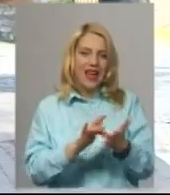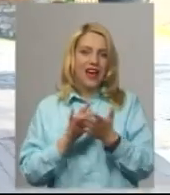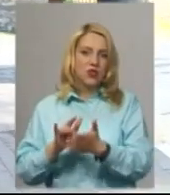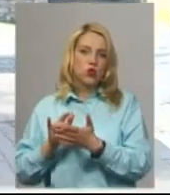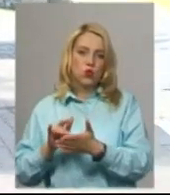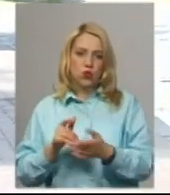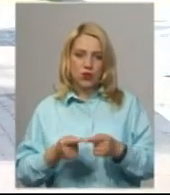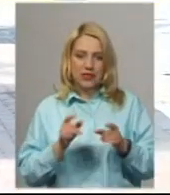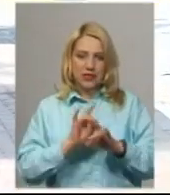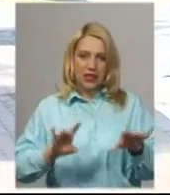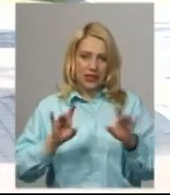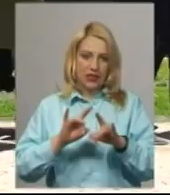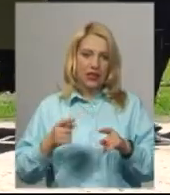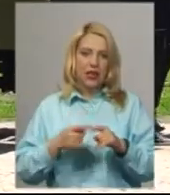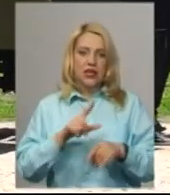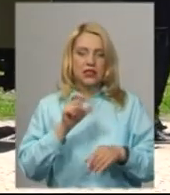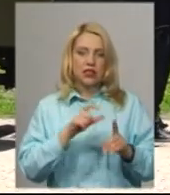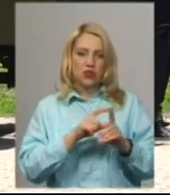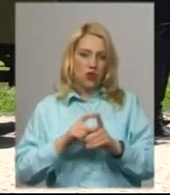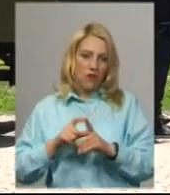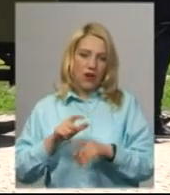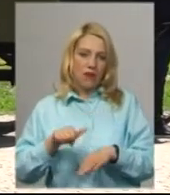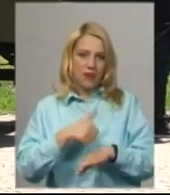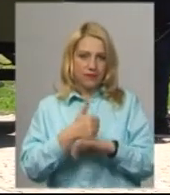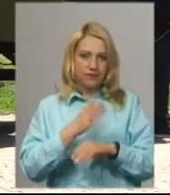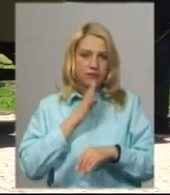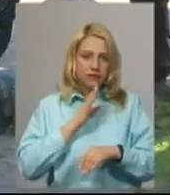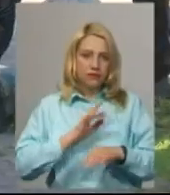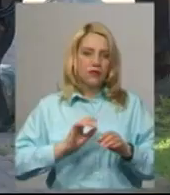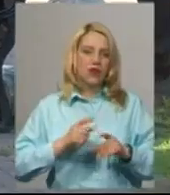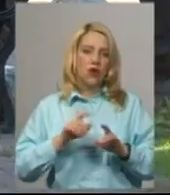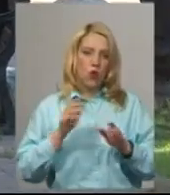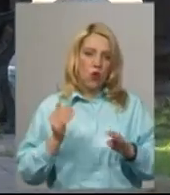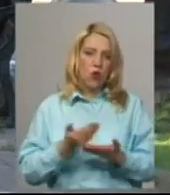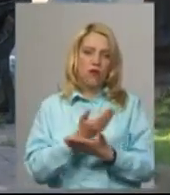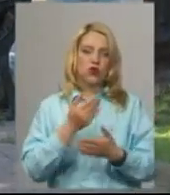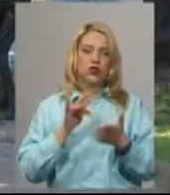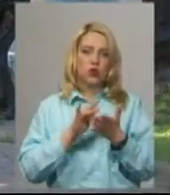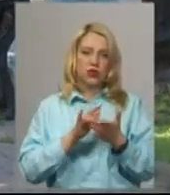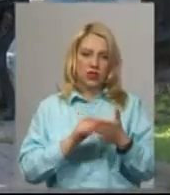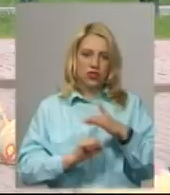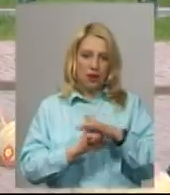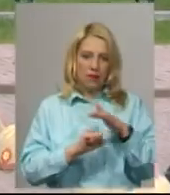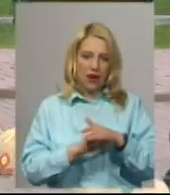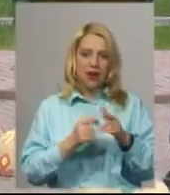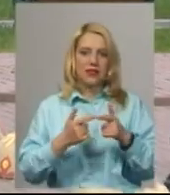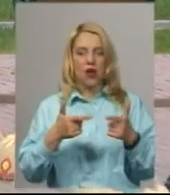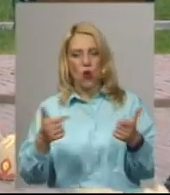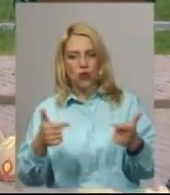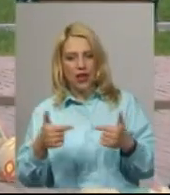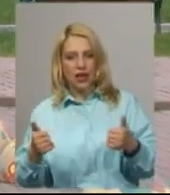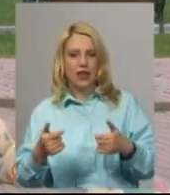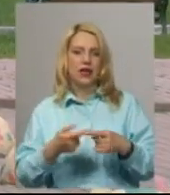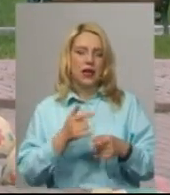словами голови правління Ліги екскурсоводів Кам'янця-Подільського Регіни Міршиївської оновлюється туристична база, є мережа готелю і приватних садиб,